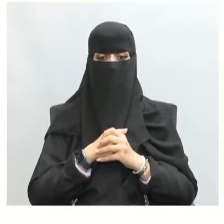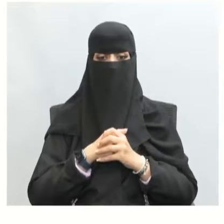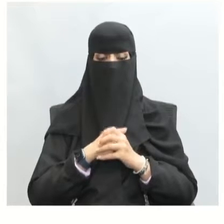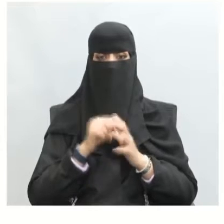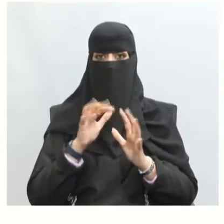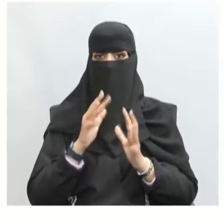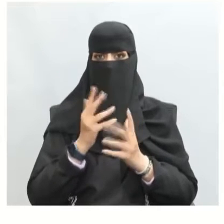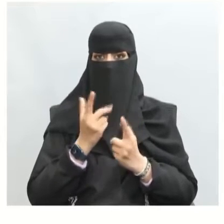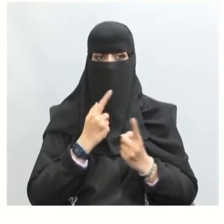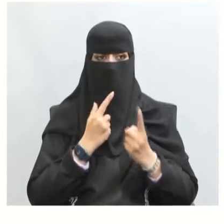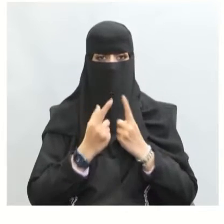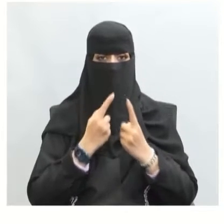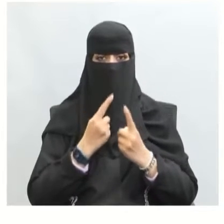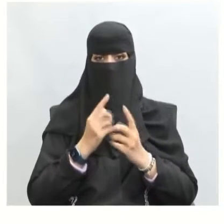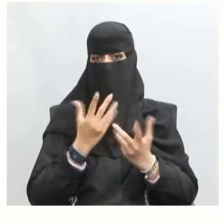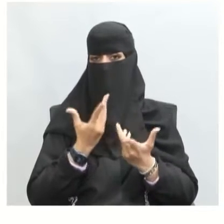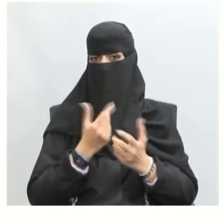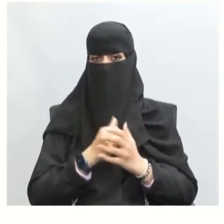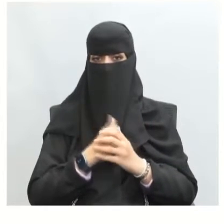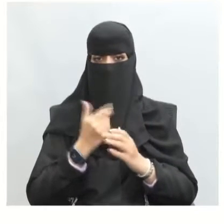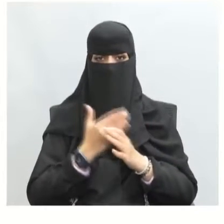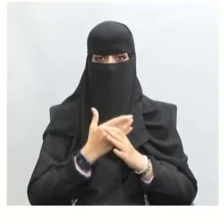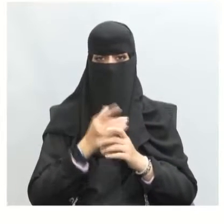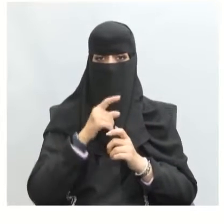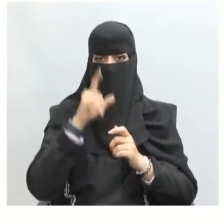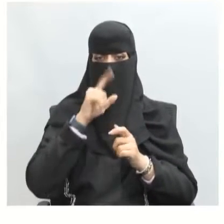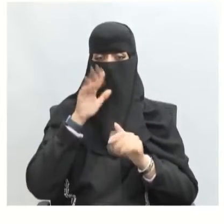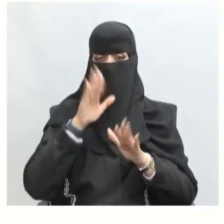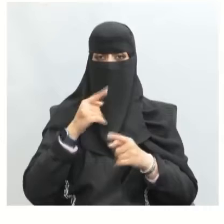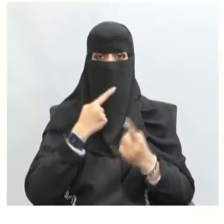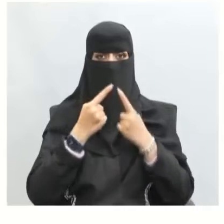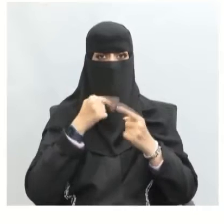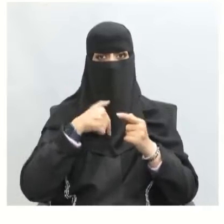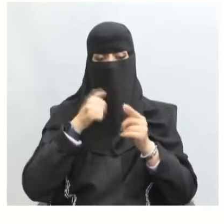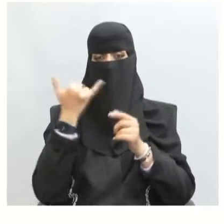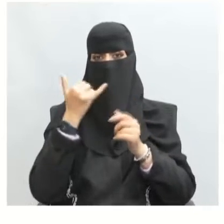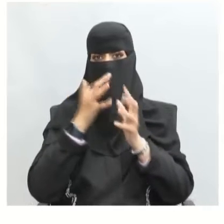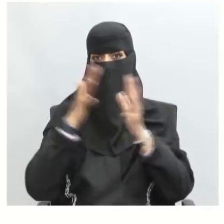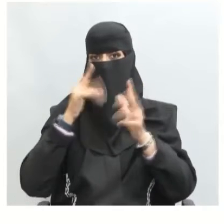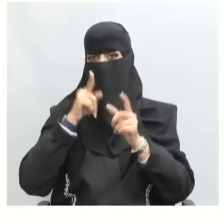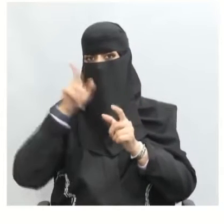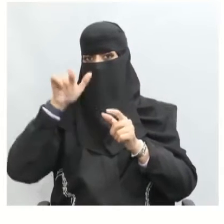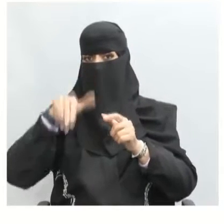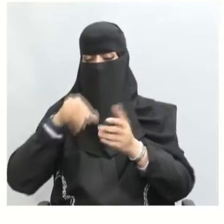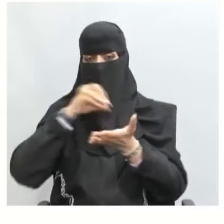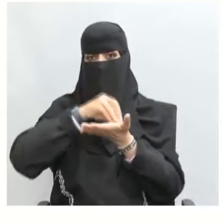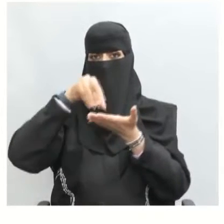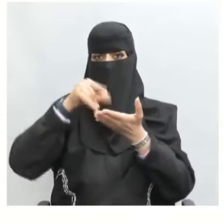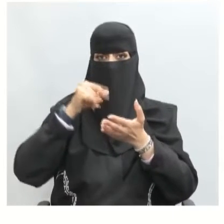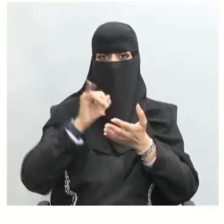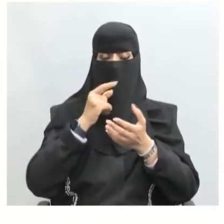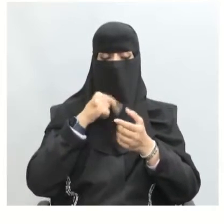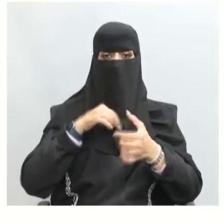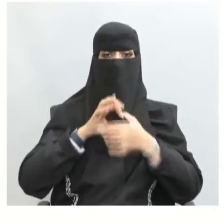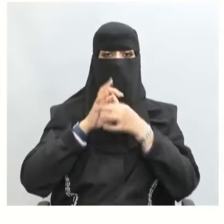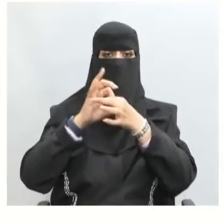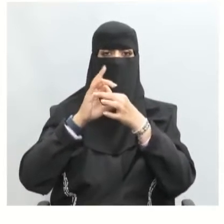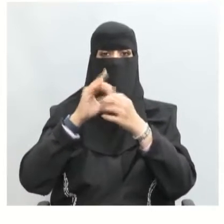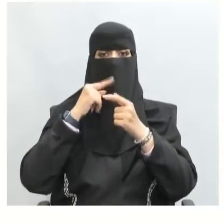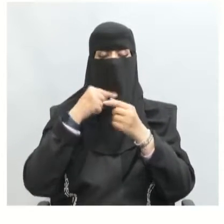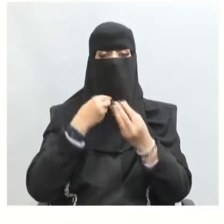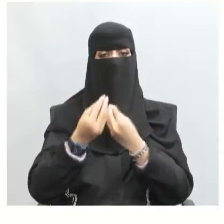لماذا نتحاور؟ للحوار أهمية كبيرة فهو من وسائل الاتصال